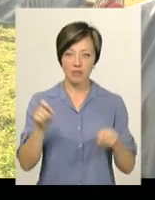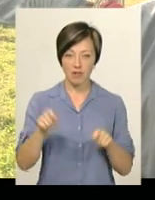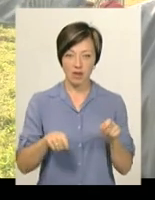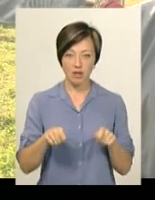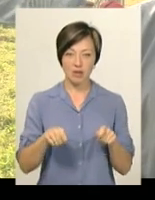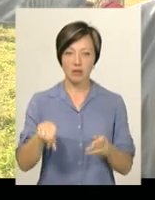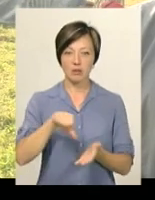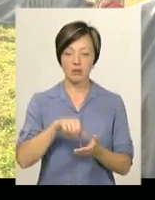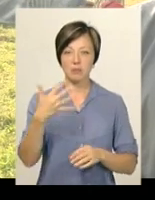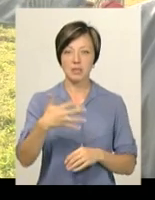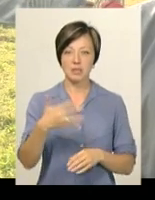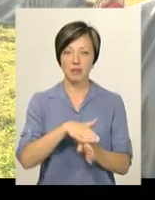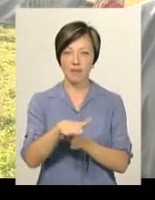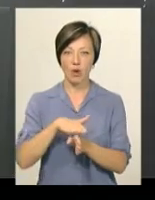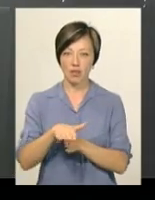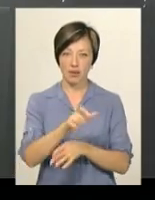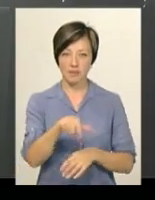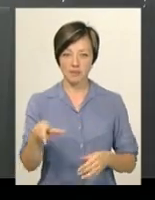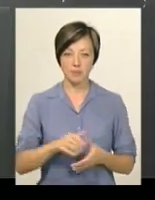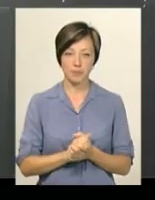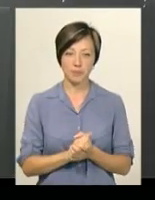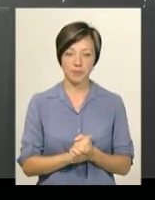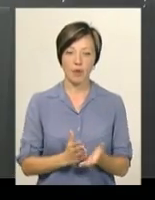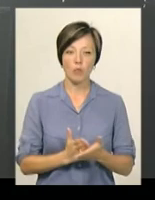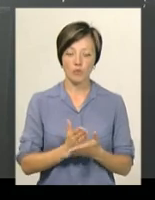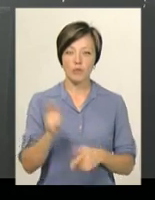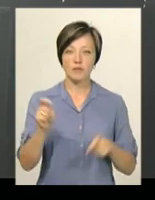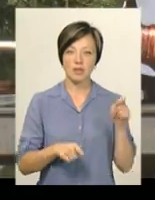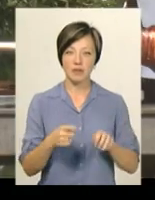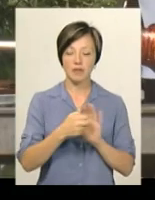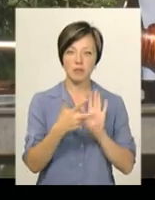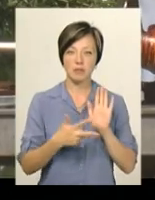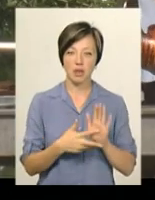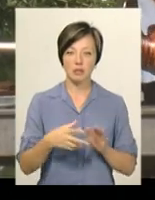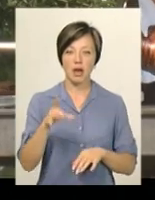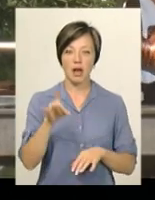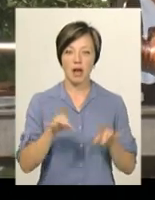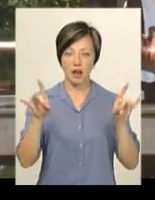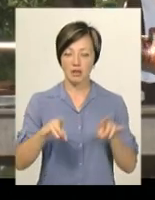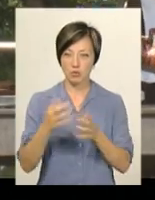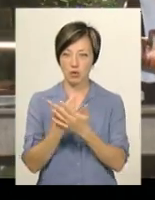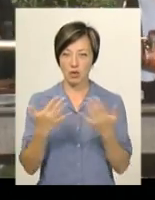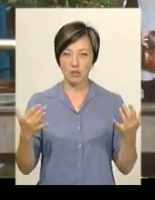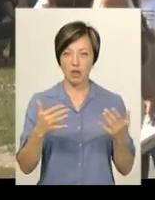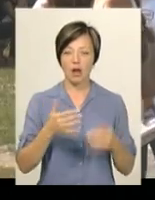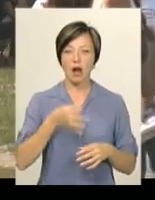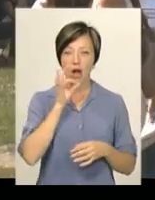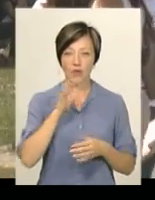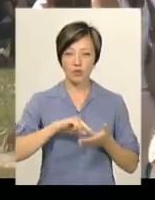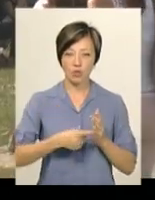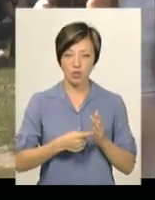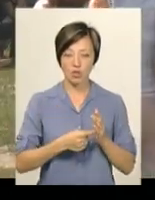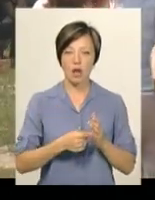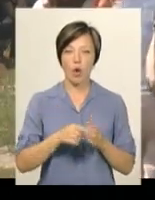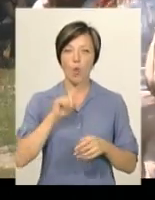визьмуть участь 50 виконавців. Обслуговуватимуть фестиваль 18 рестораторів. Будуть також кавові точки, попкорн,